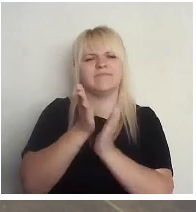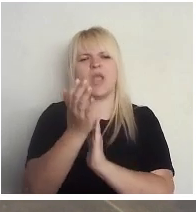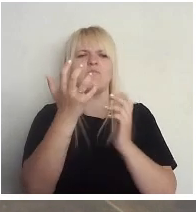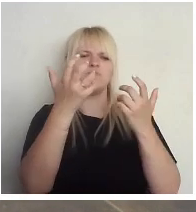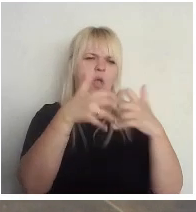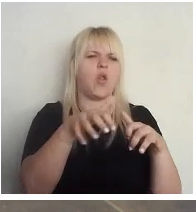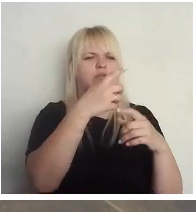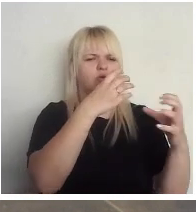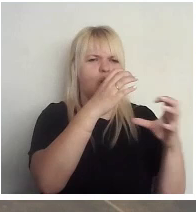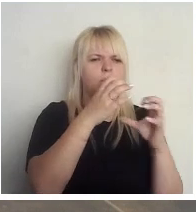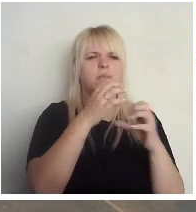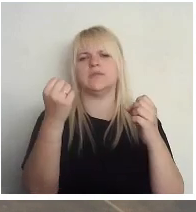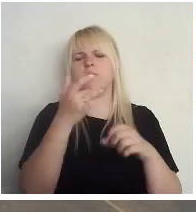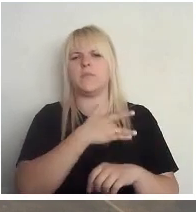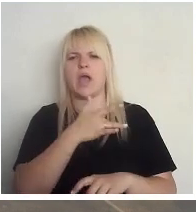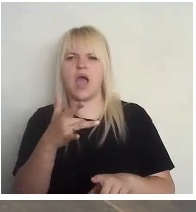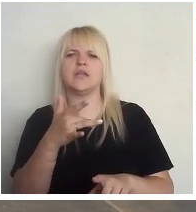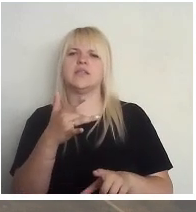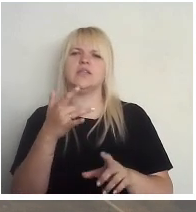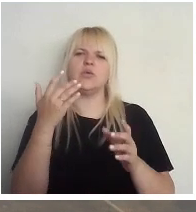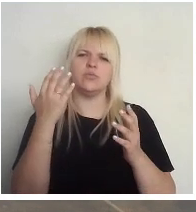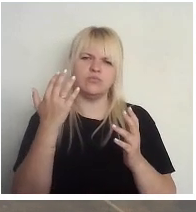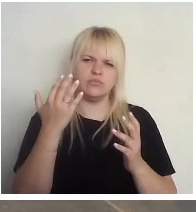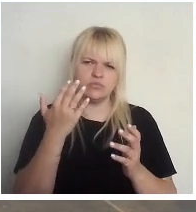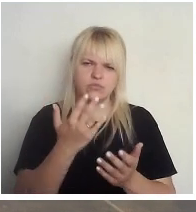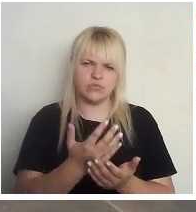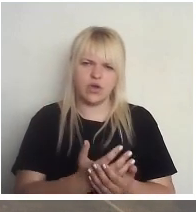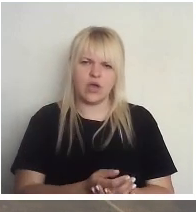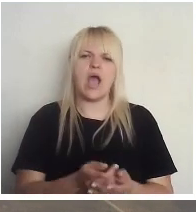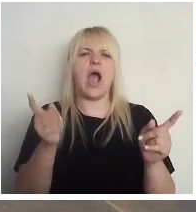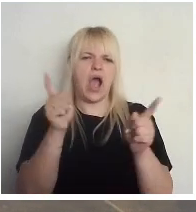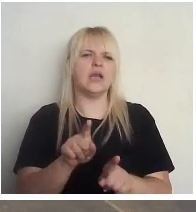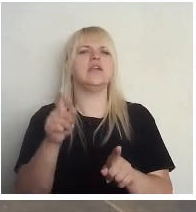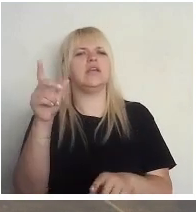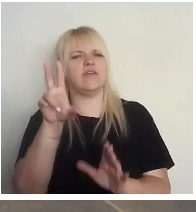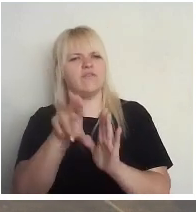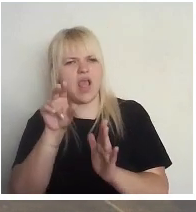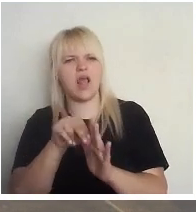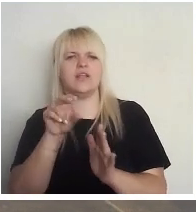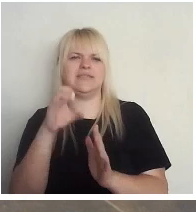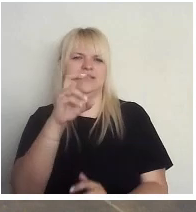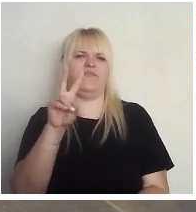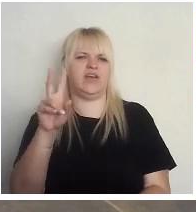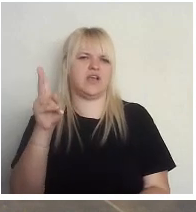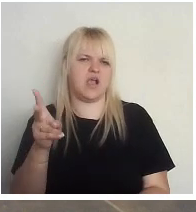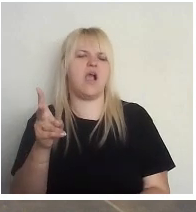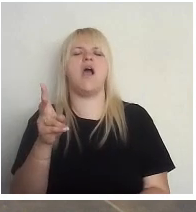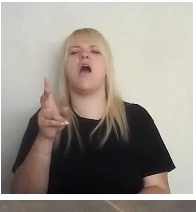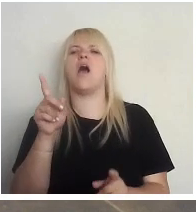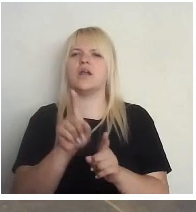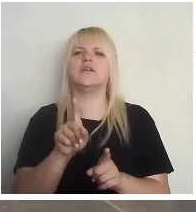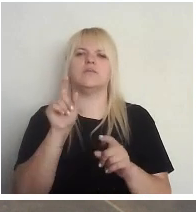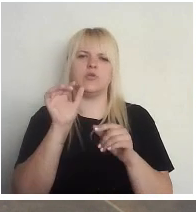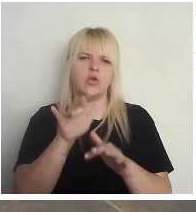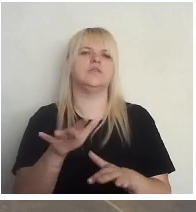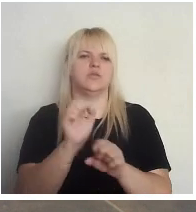komunikācijas, no partiju, arī no vēlēšanu CVK, teiksim, kā kā tā, ka tā procesa